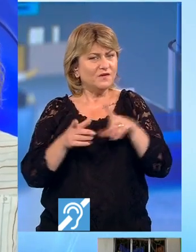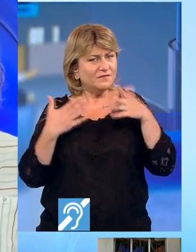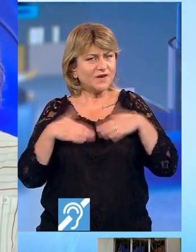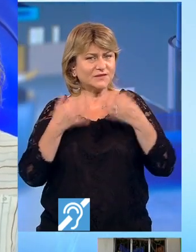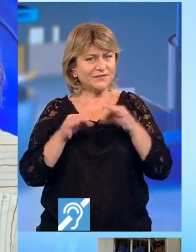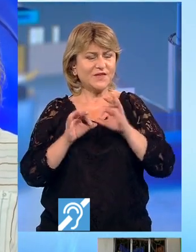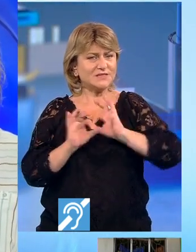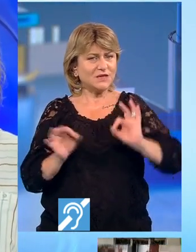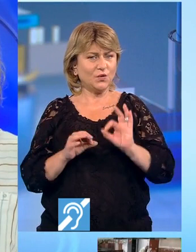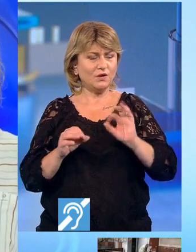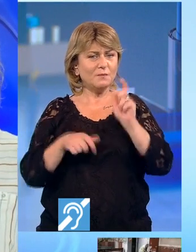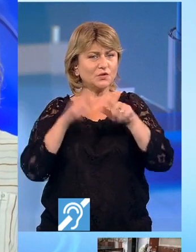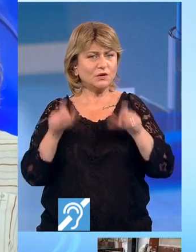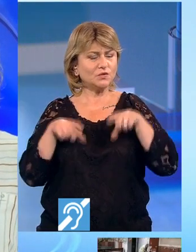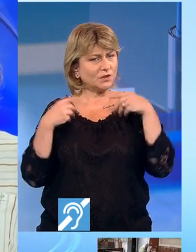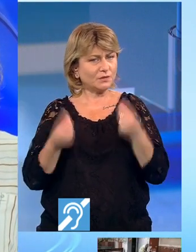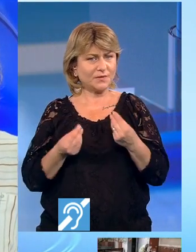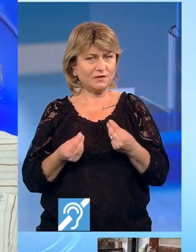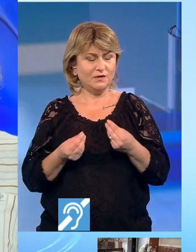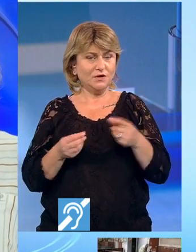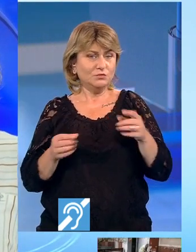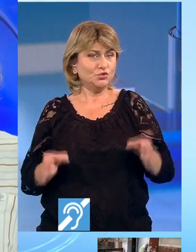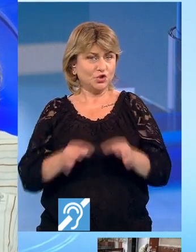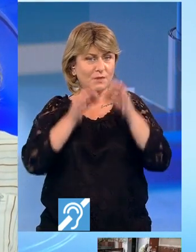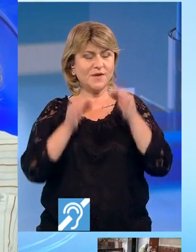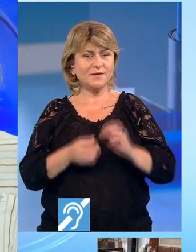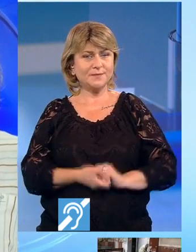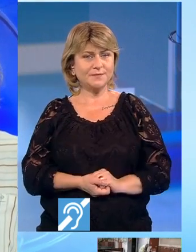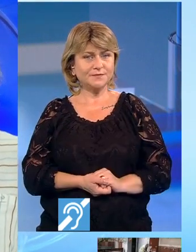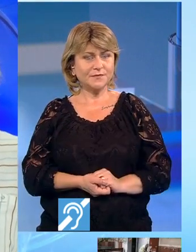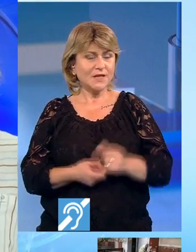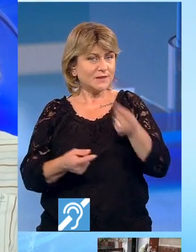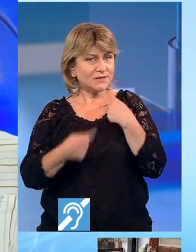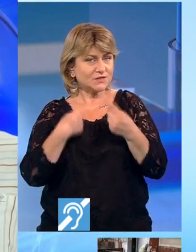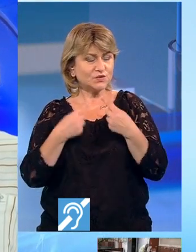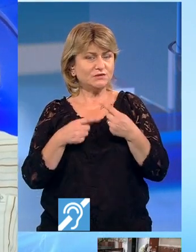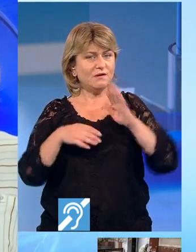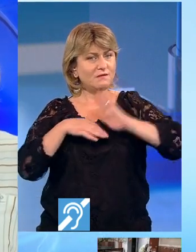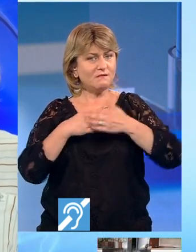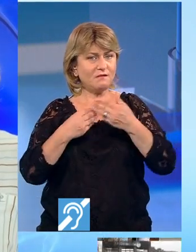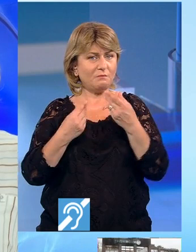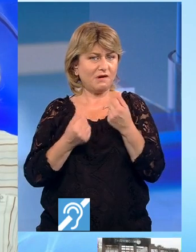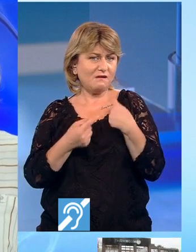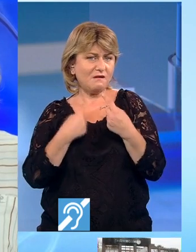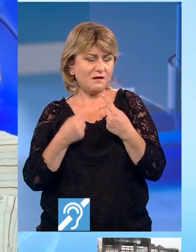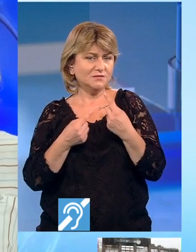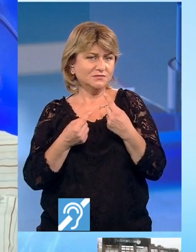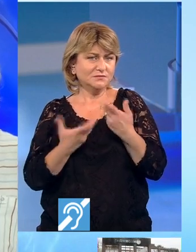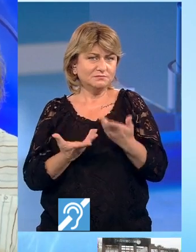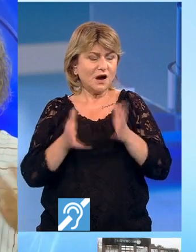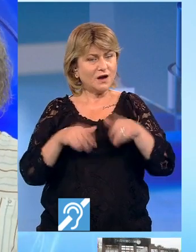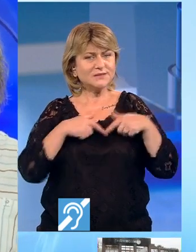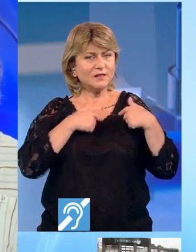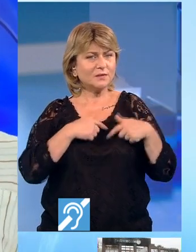oamenile sunt loiali. Pentru gemeni, discuțiile se învârt în jurul banilor și pot avea